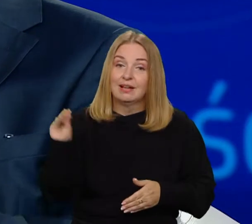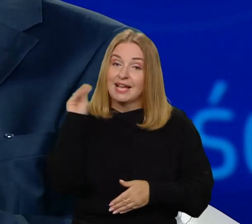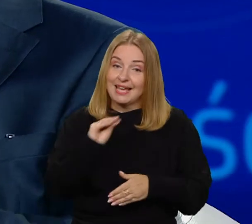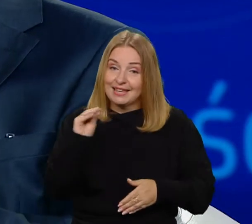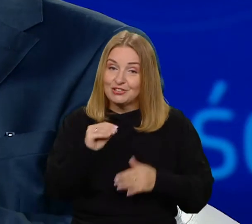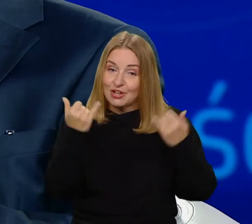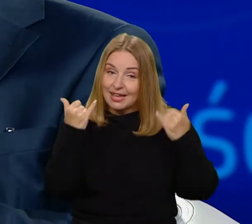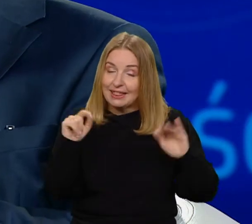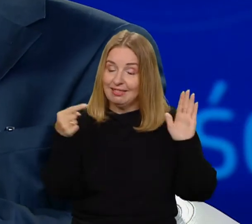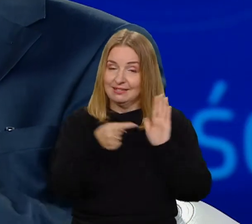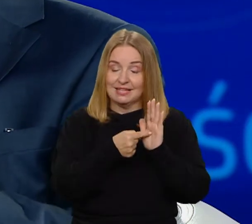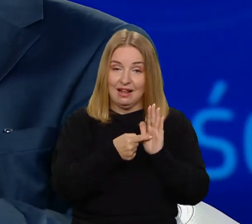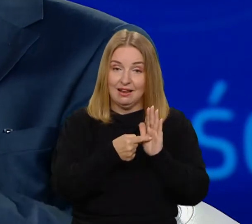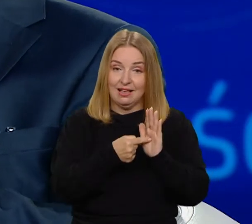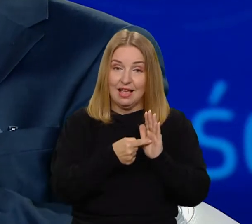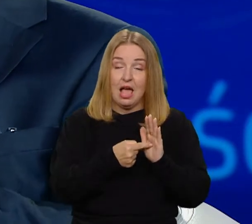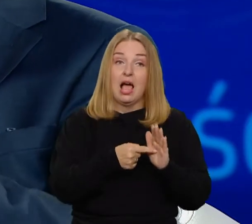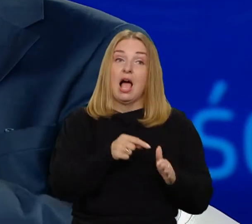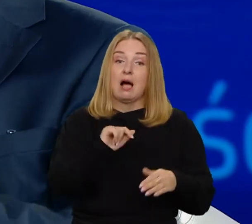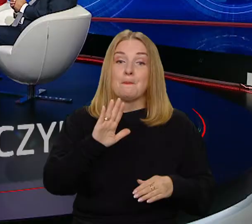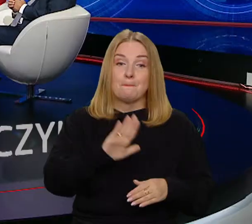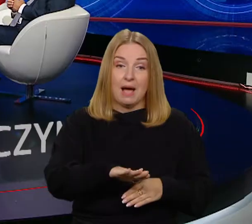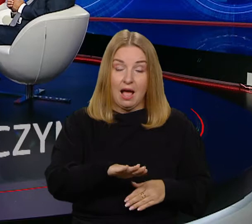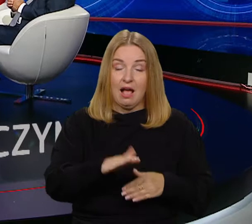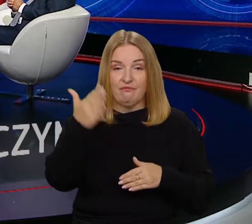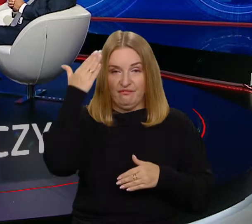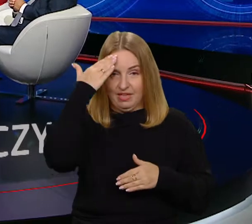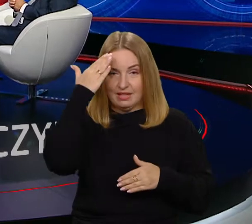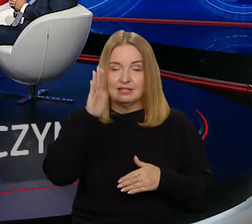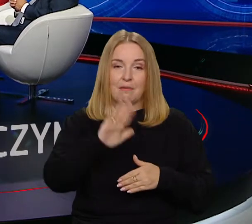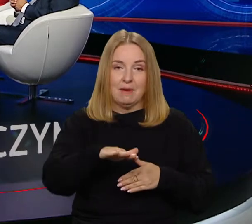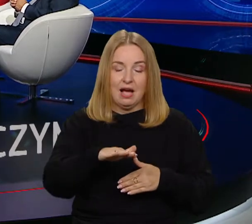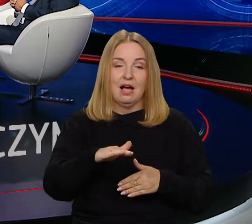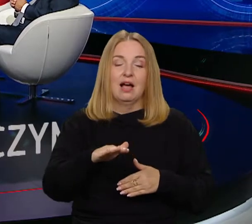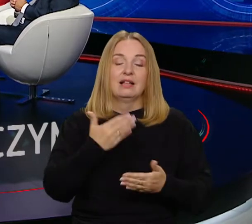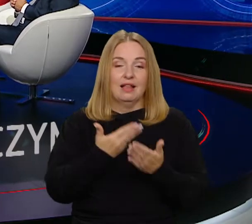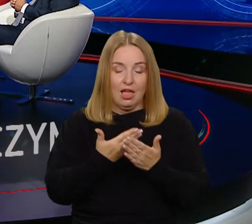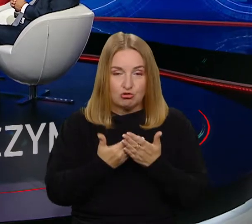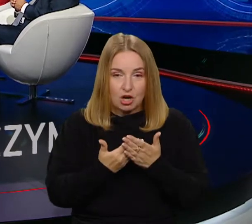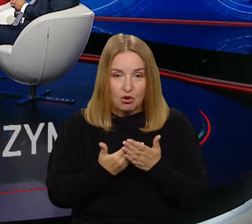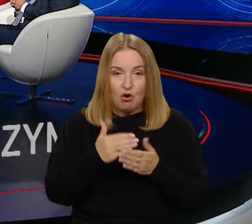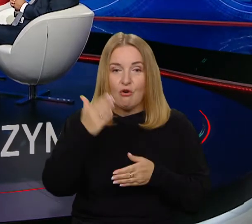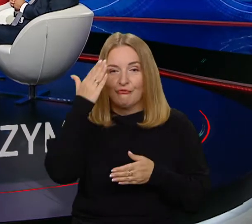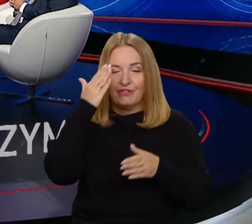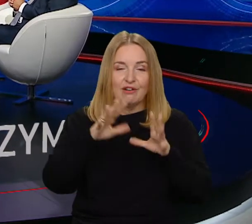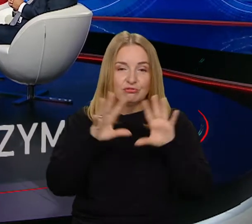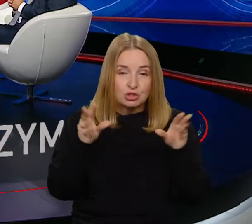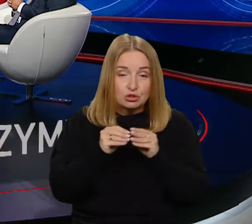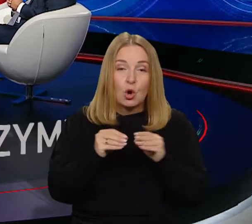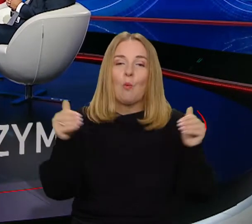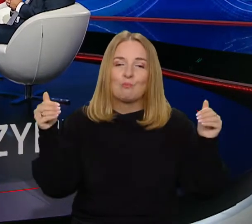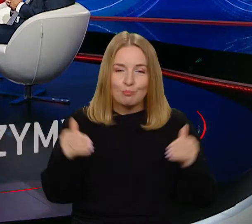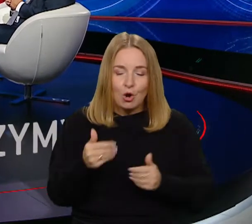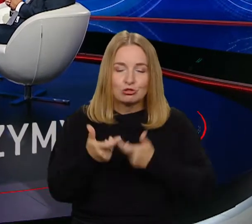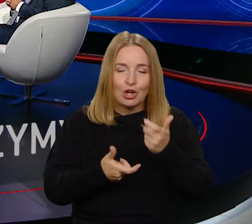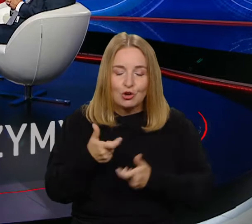wzniosłych. Na podstawie tego, o czym mówiłem, o czym mówiliśmy, możemy przejść do współpracy z innymi. Wiedza o